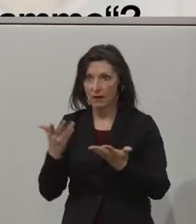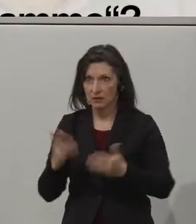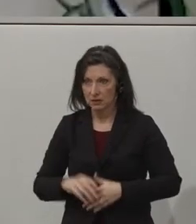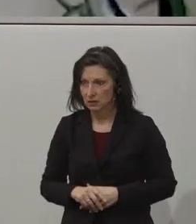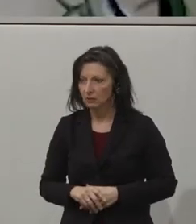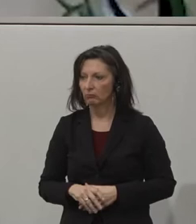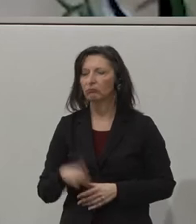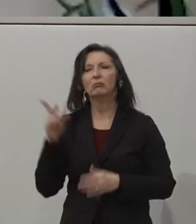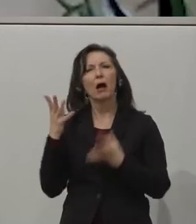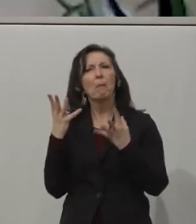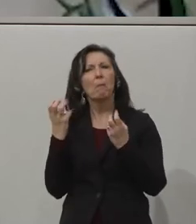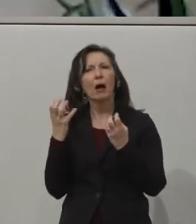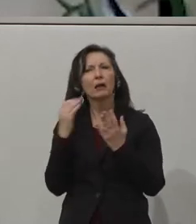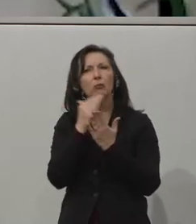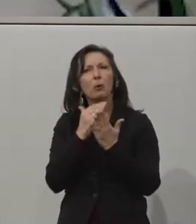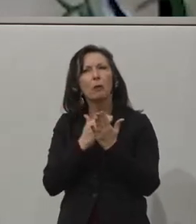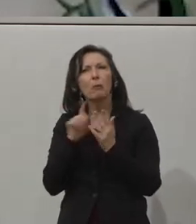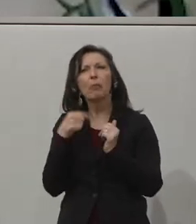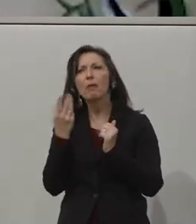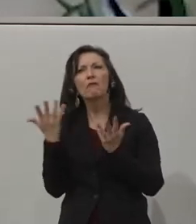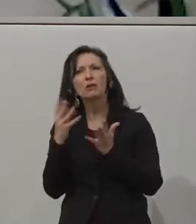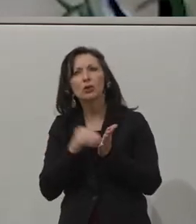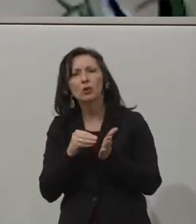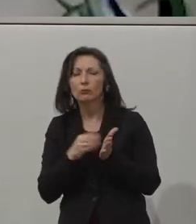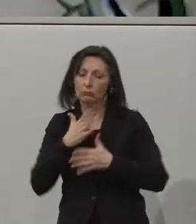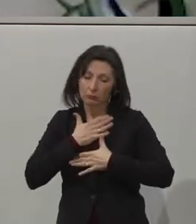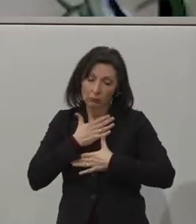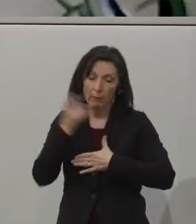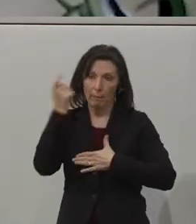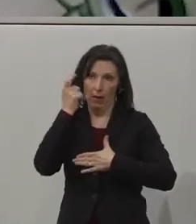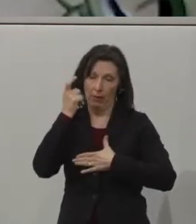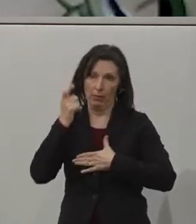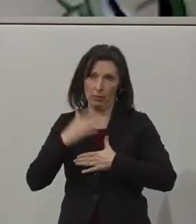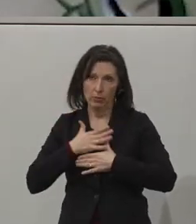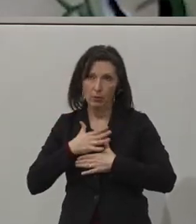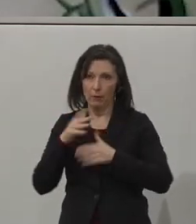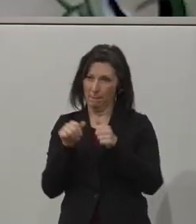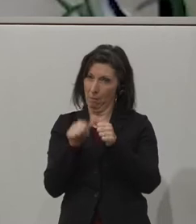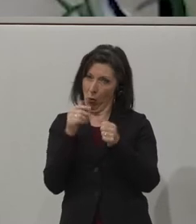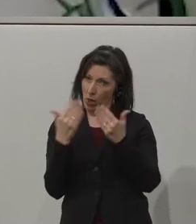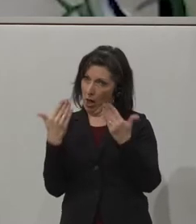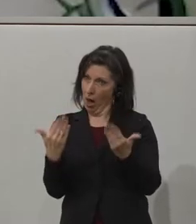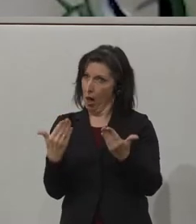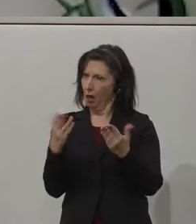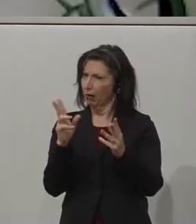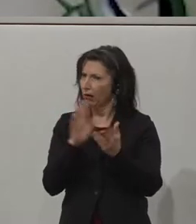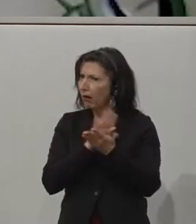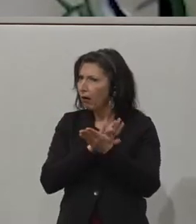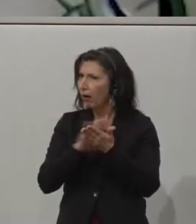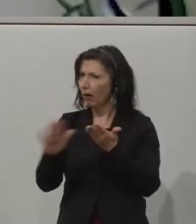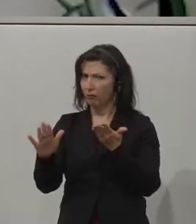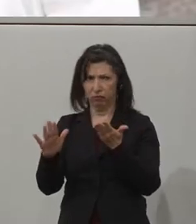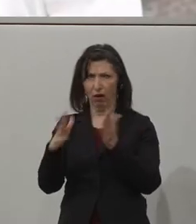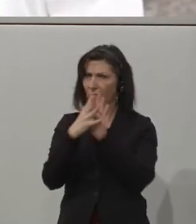We think the model is, can easily be shared with our partners